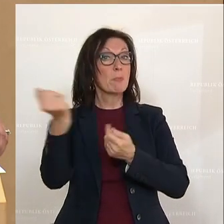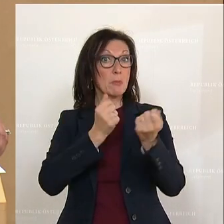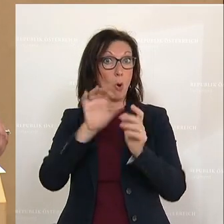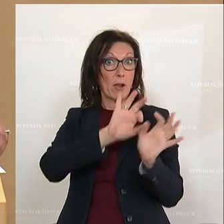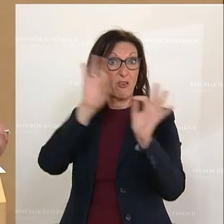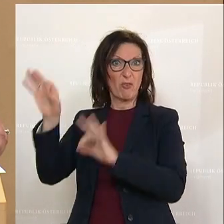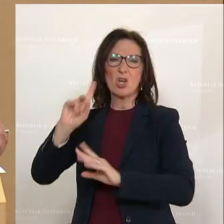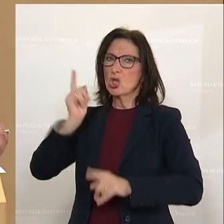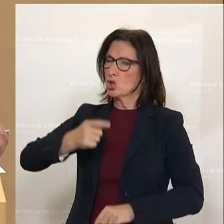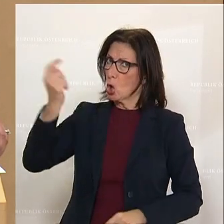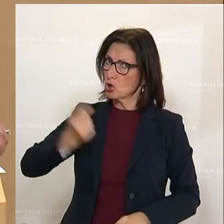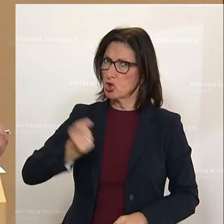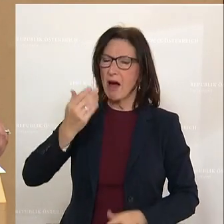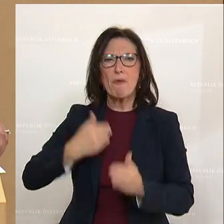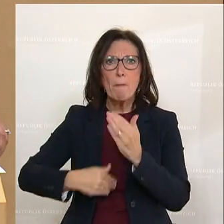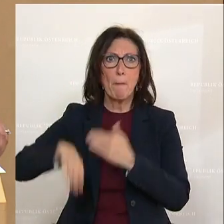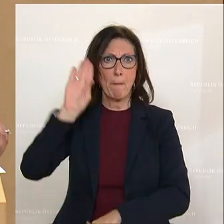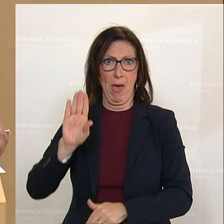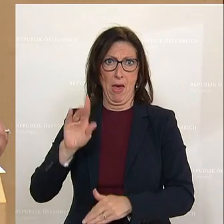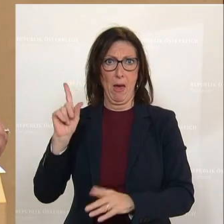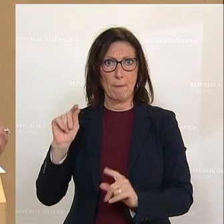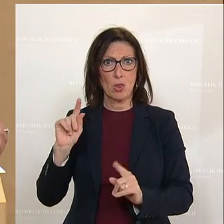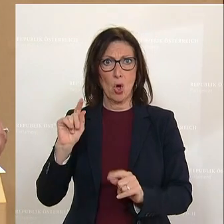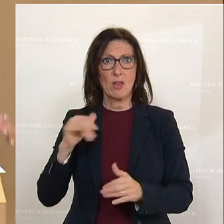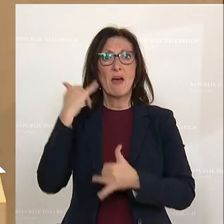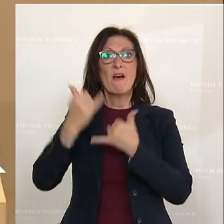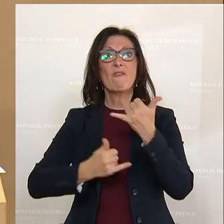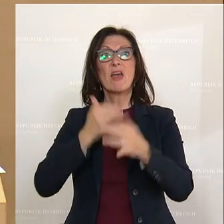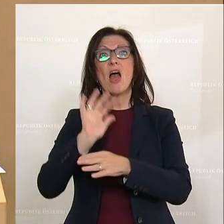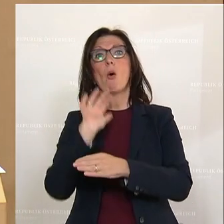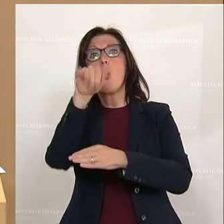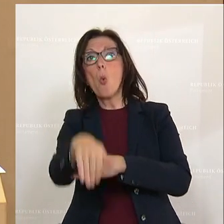höhere Strafandrohungen gelten. Dadurch verlängert sich auch die Verjährungsfrist.